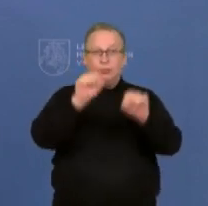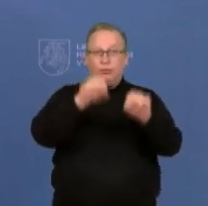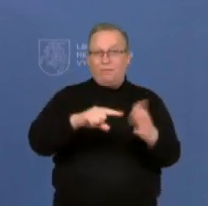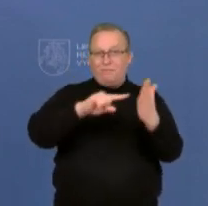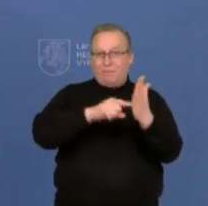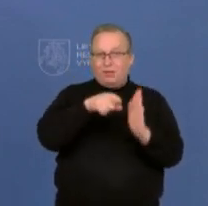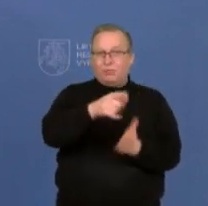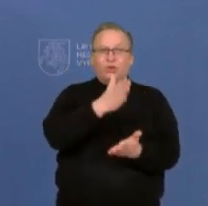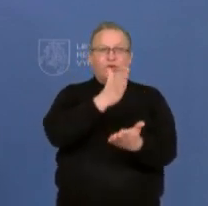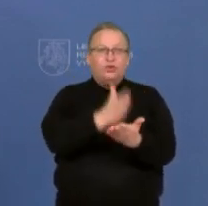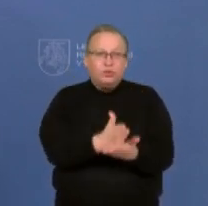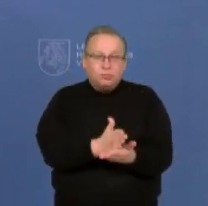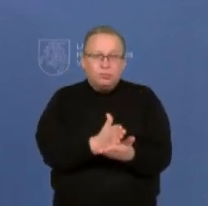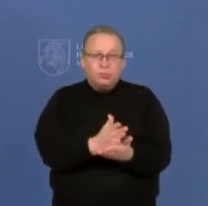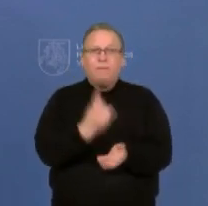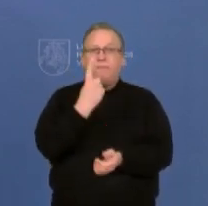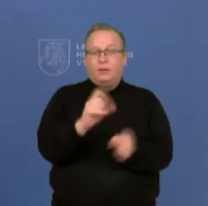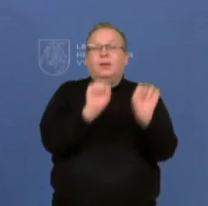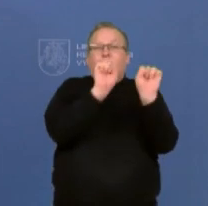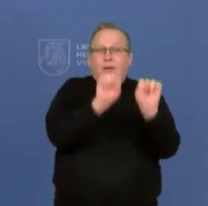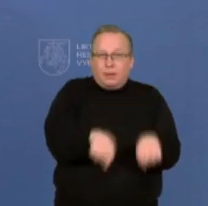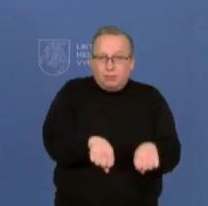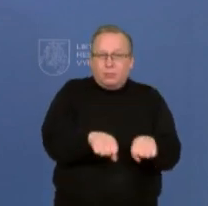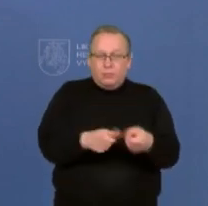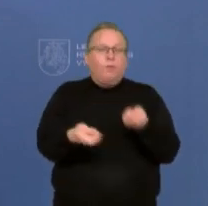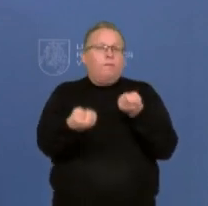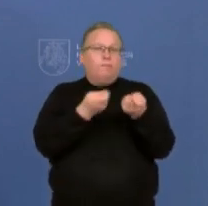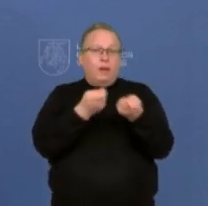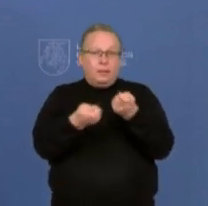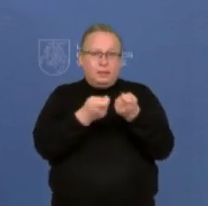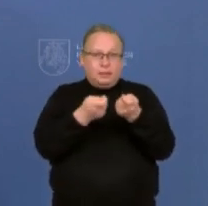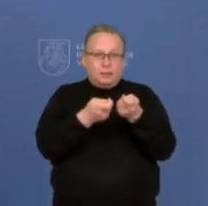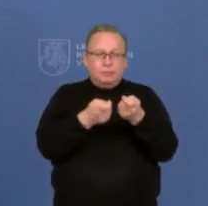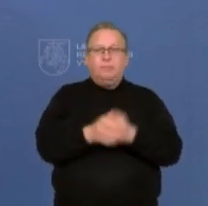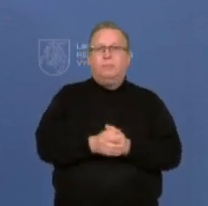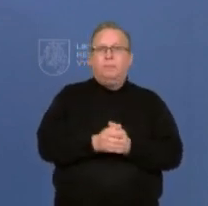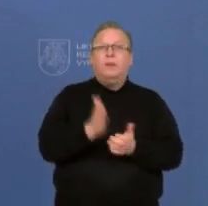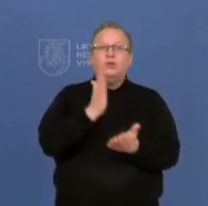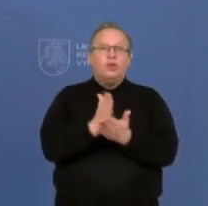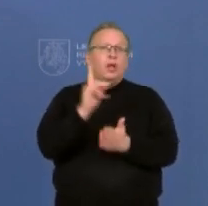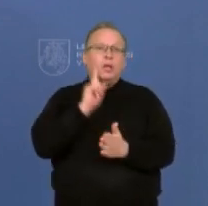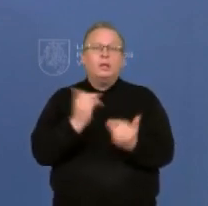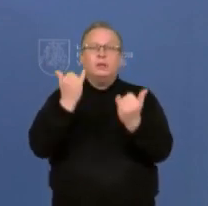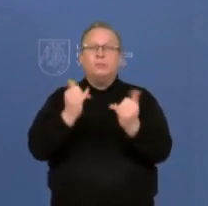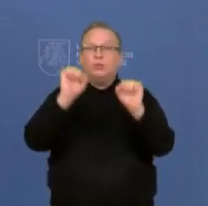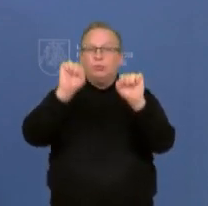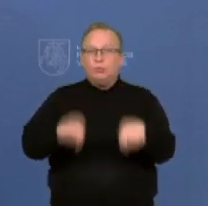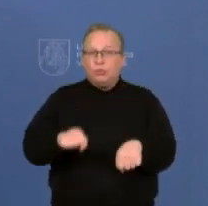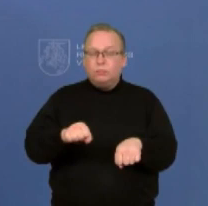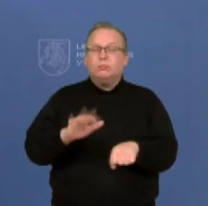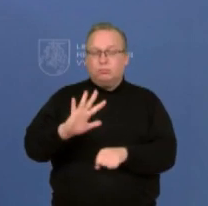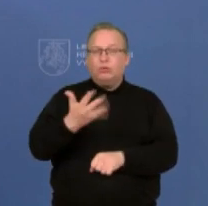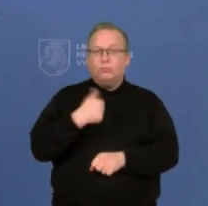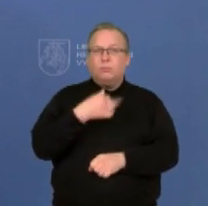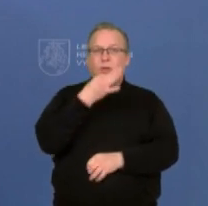pasas yra tik viena iš priemonių srautų valdymo ir kad yra laikina, tai šiandien galiu pasakyti, kad jau